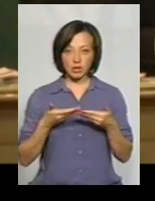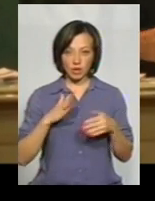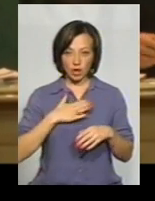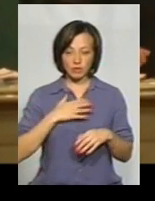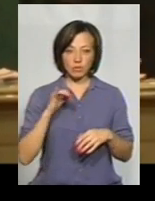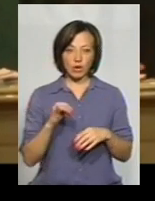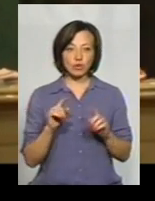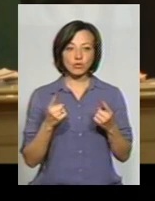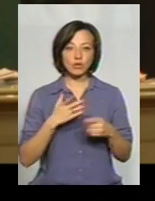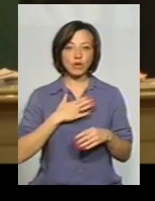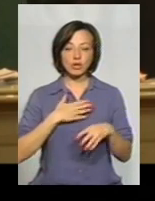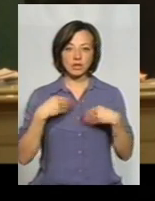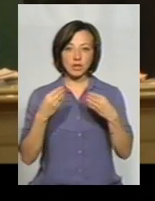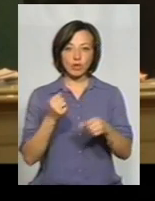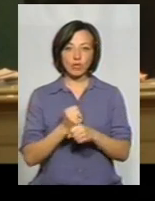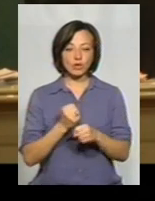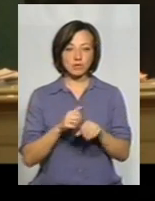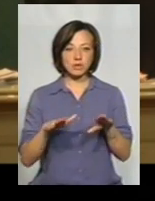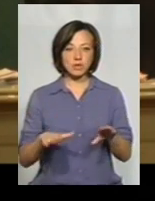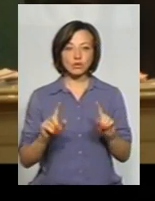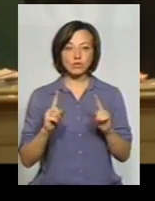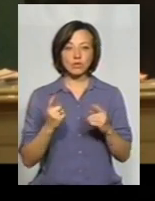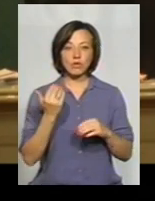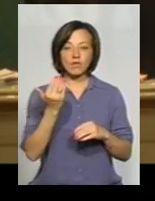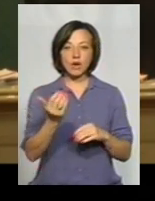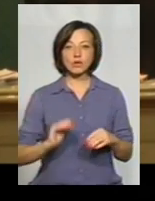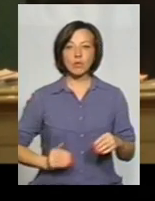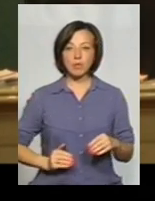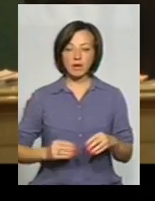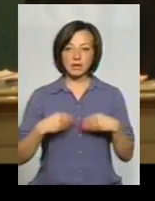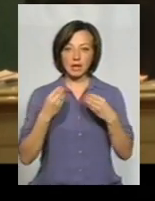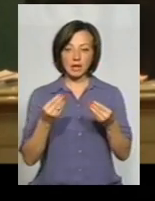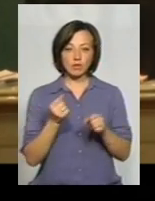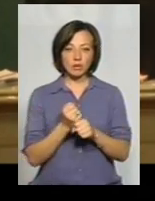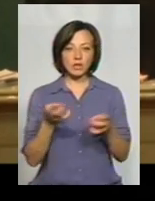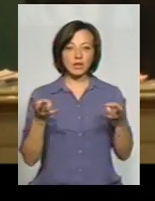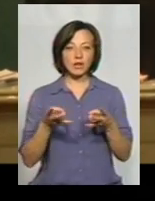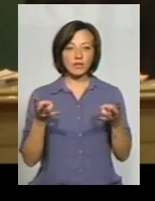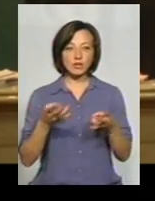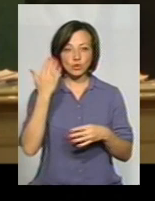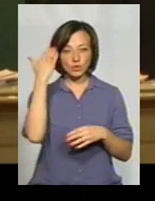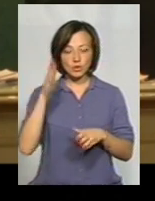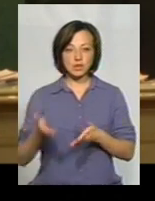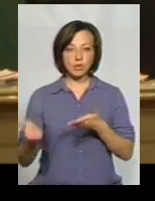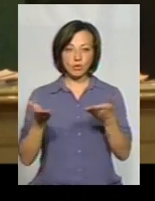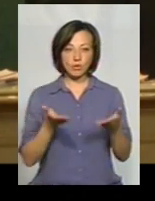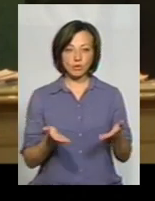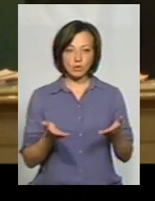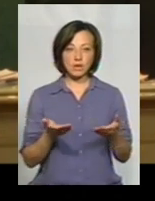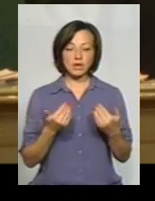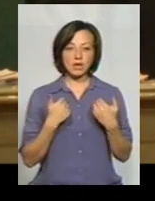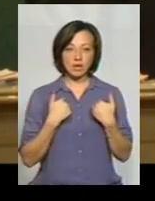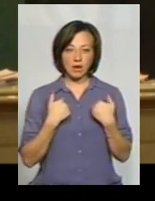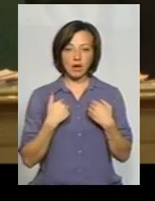а чого ви нашим не даєте робочі місця, а чого ви нашим компаніям не даєте, навіщо ви з луків запрошуєте? Я дав просто